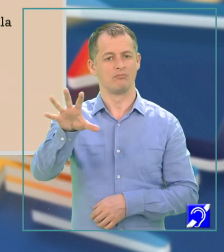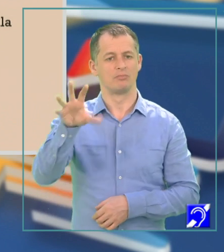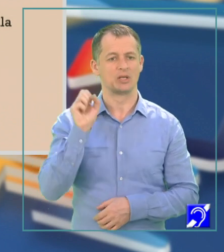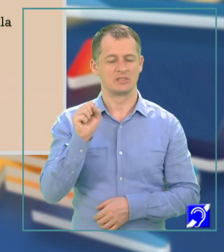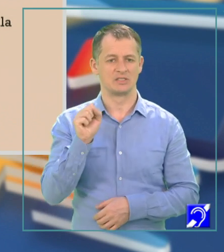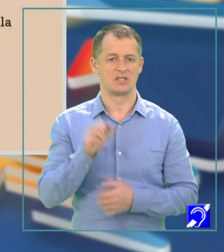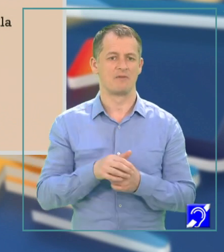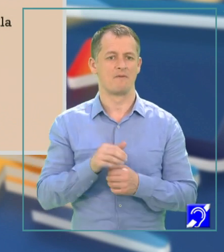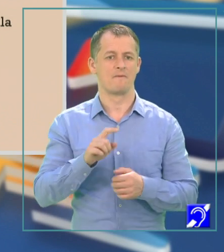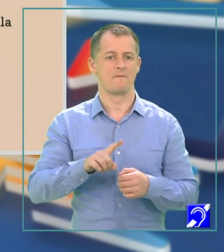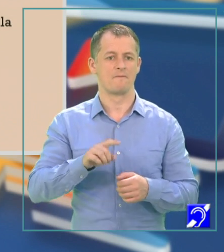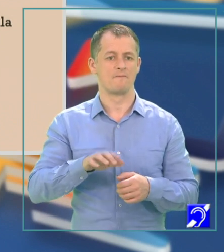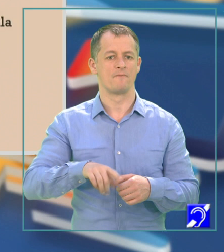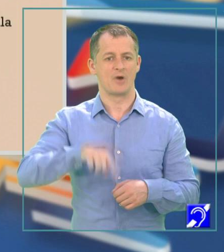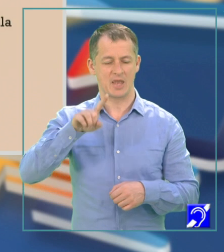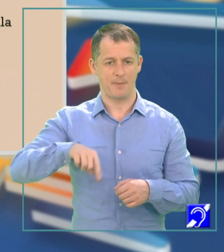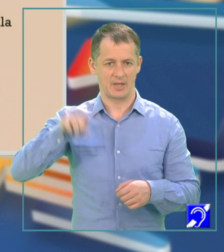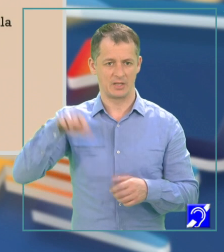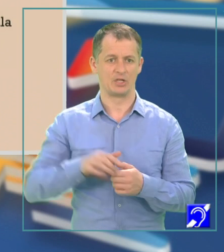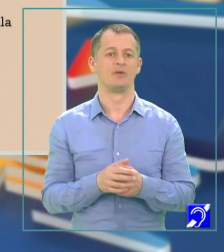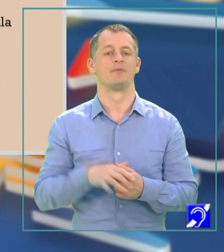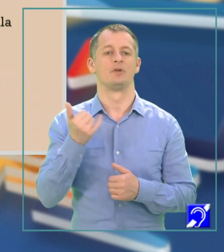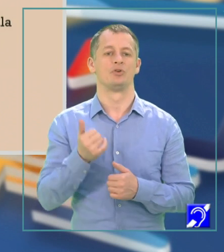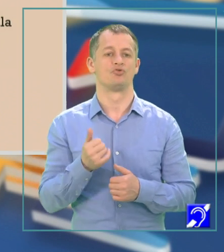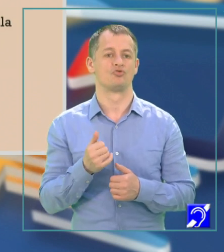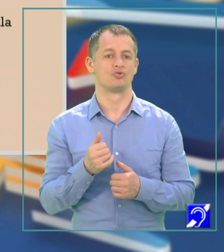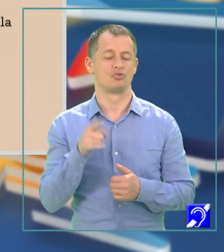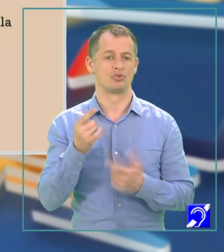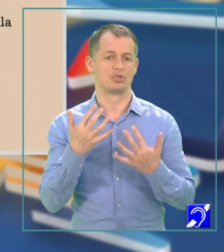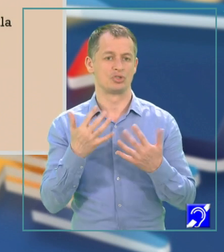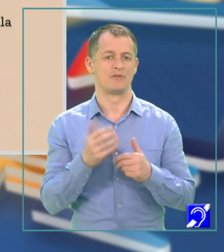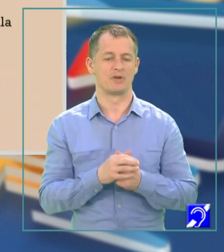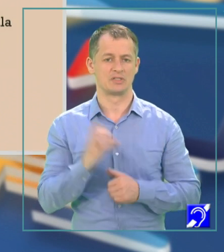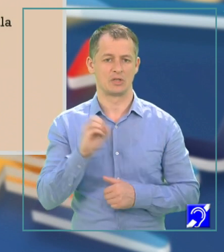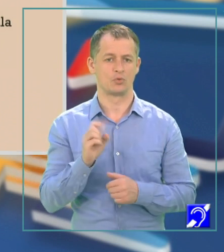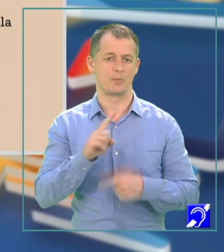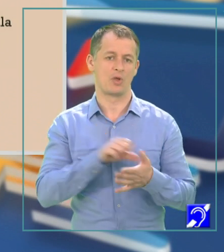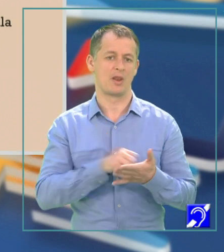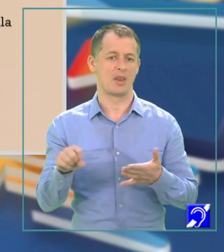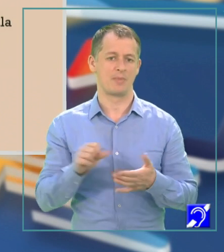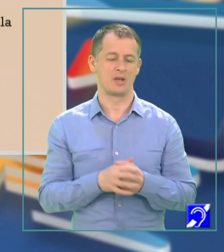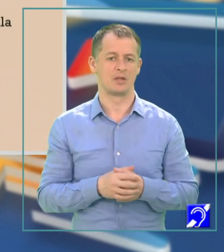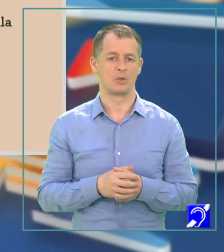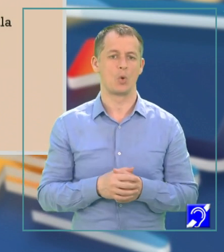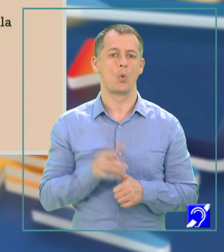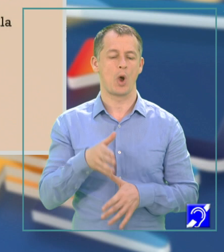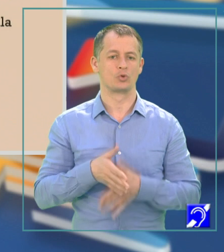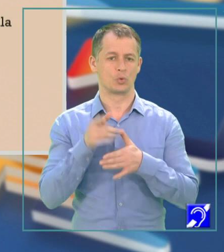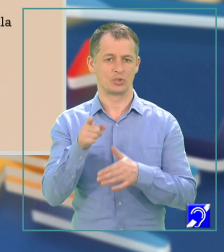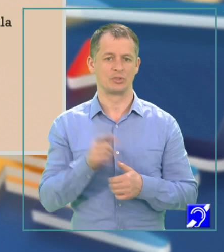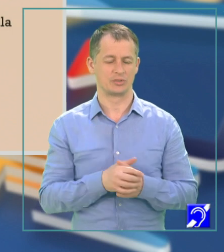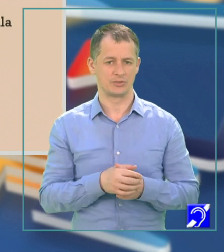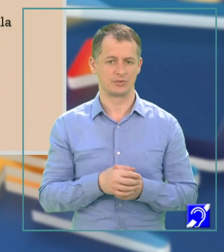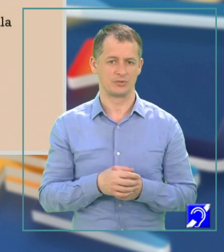variabilă cifra, număr mod 10, și apoi eliminăm cifra cu ajutorul acestei operații, număr,